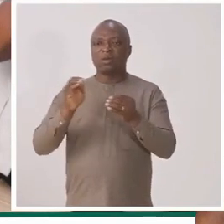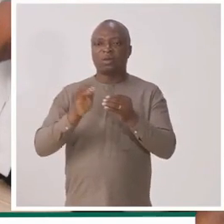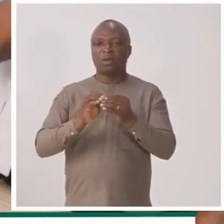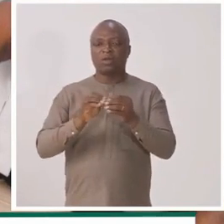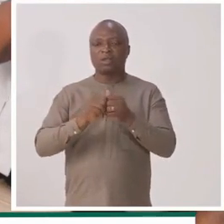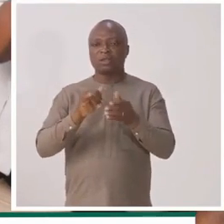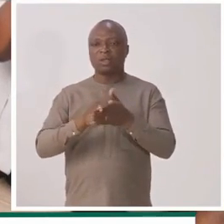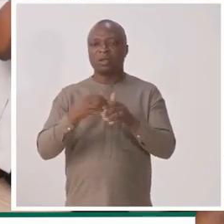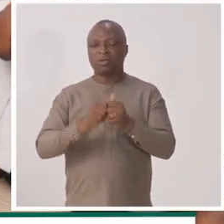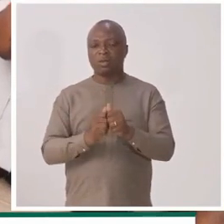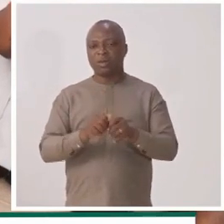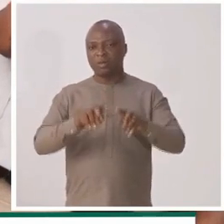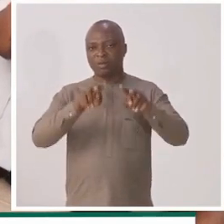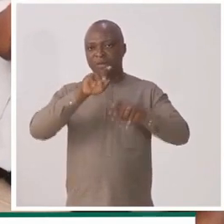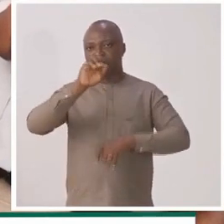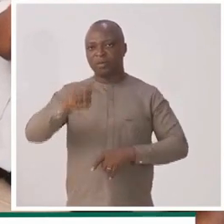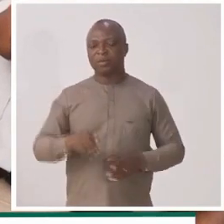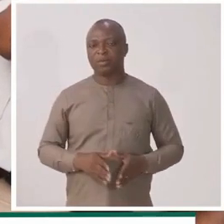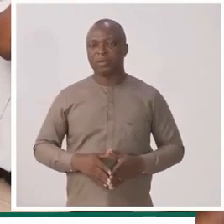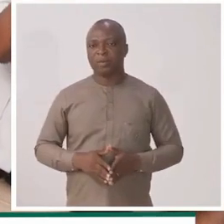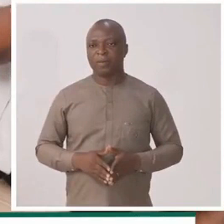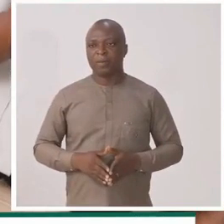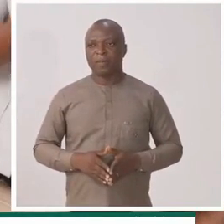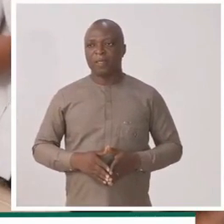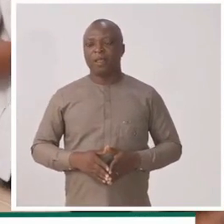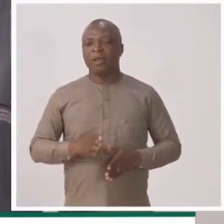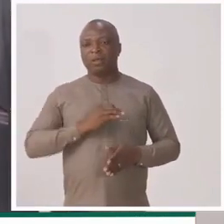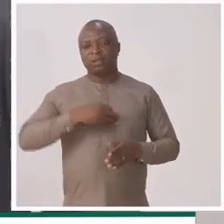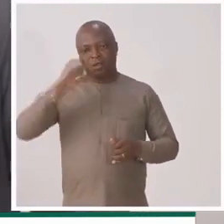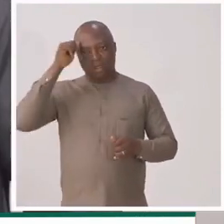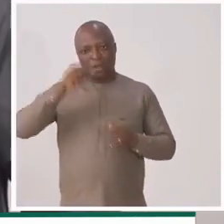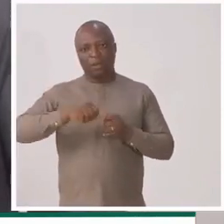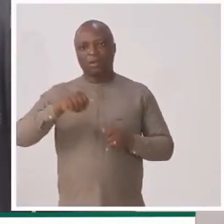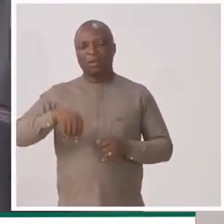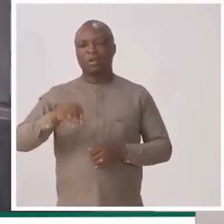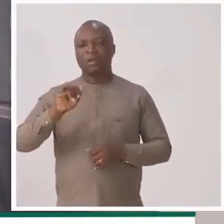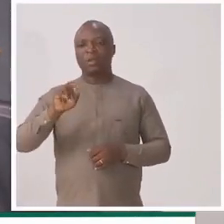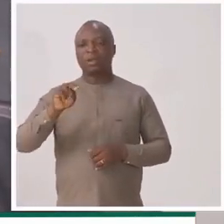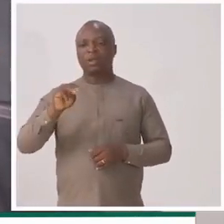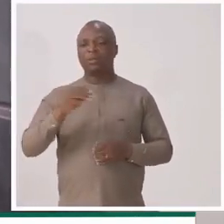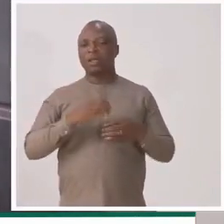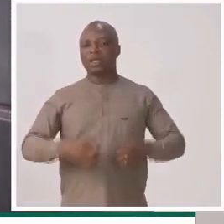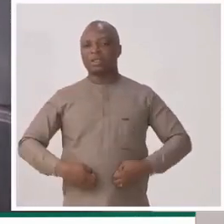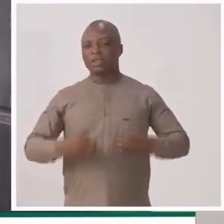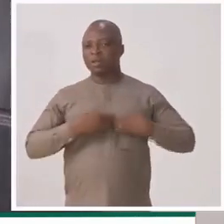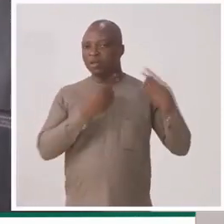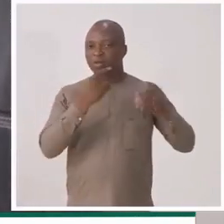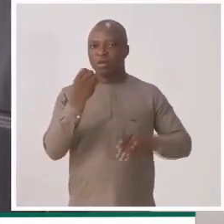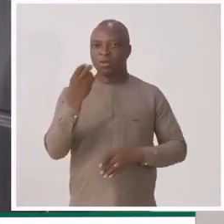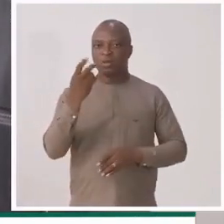connaît récemment des défaillances ? Alors, je rappelle quand même que l'INAM existe depuis 12 ans.